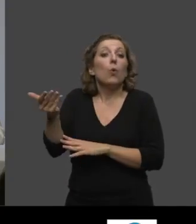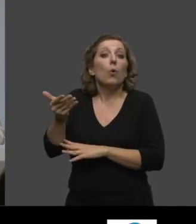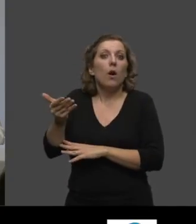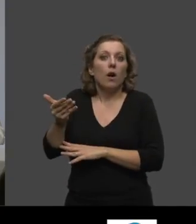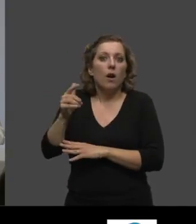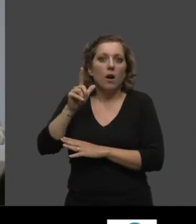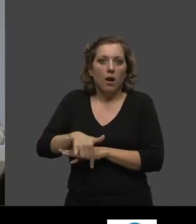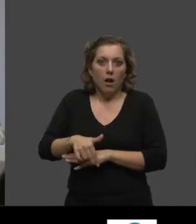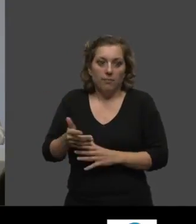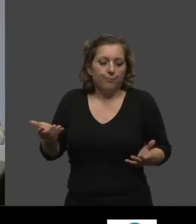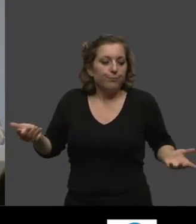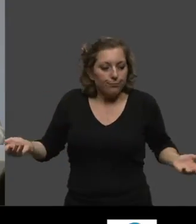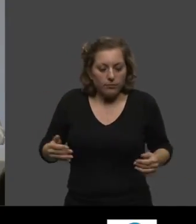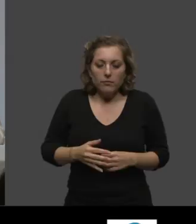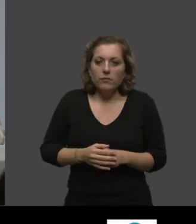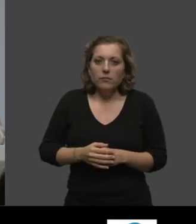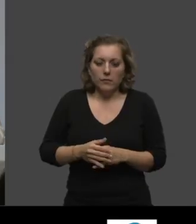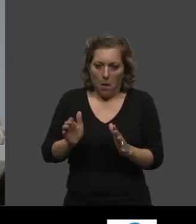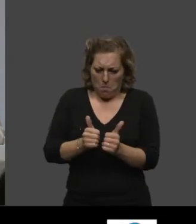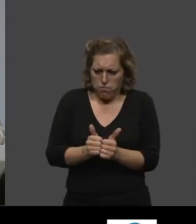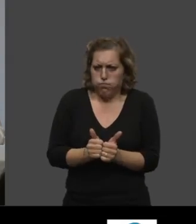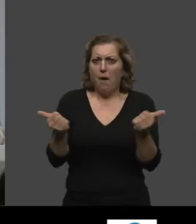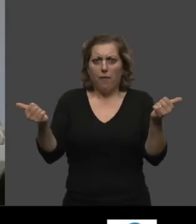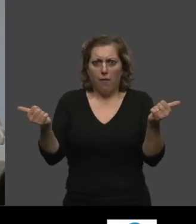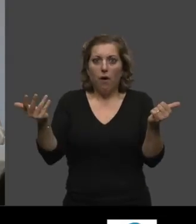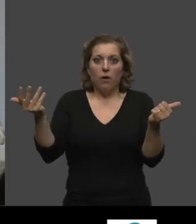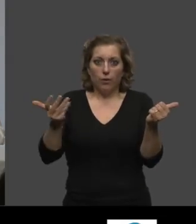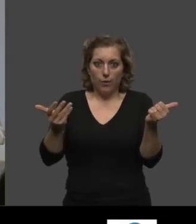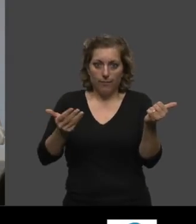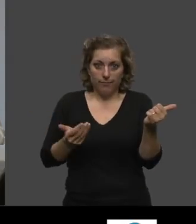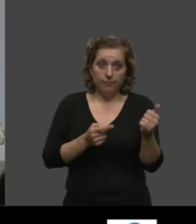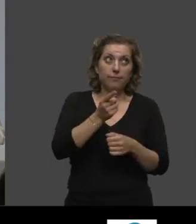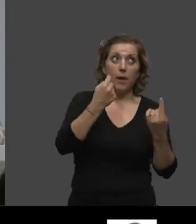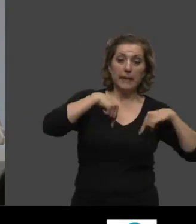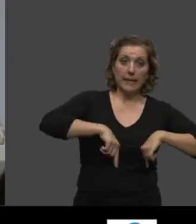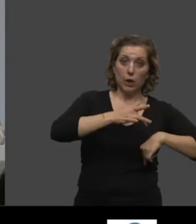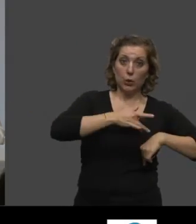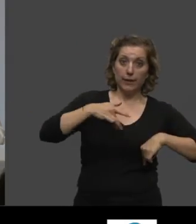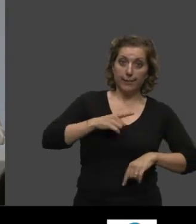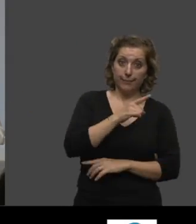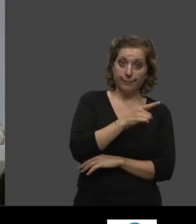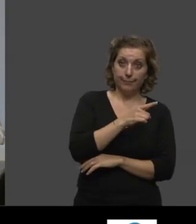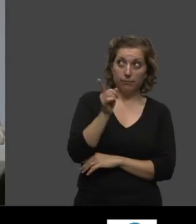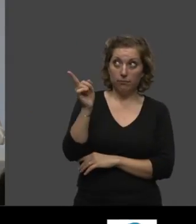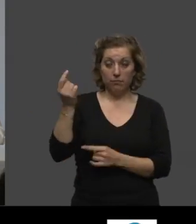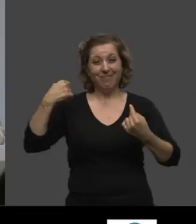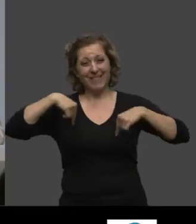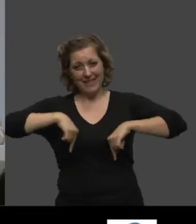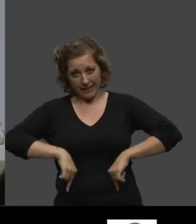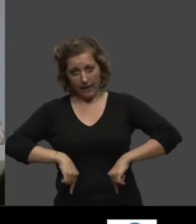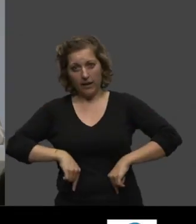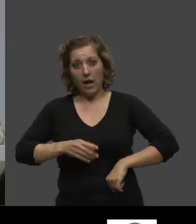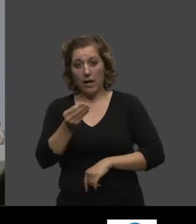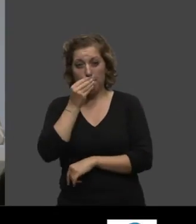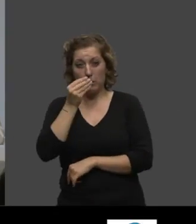la dualité qui existait, l'antagonisme qui existait entre le ministère de la Santé et le ministère de